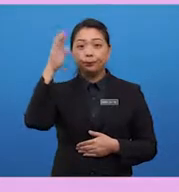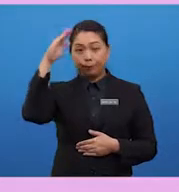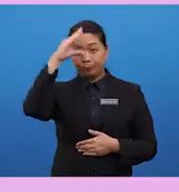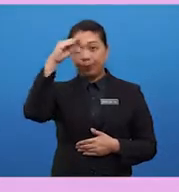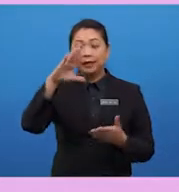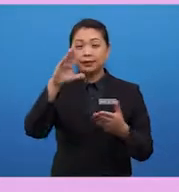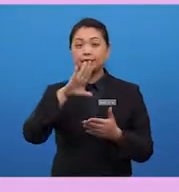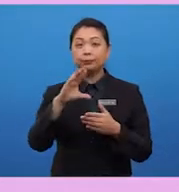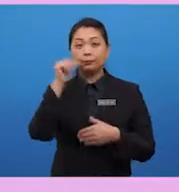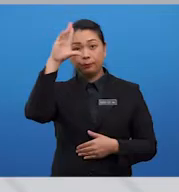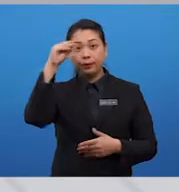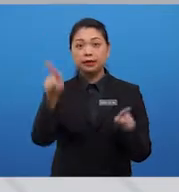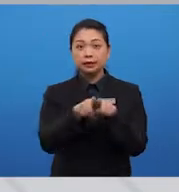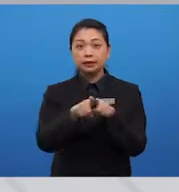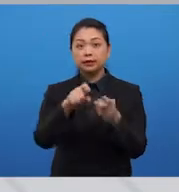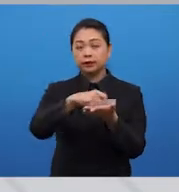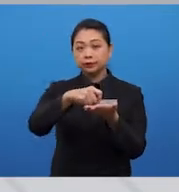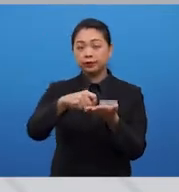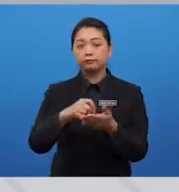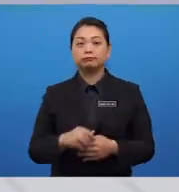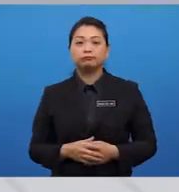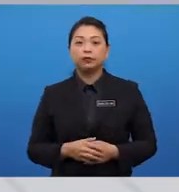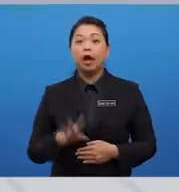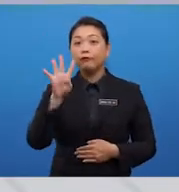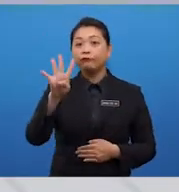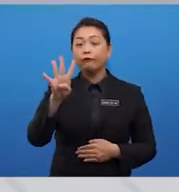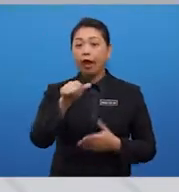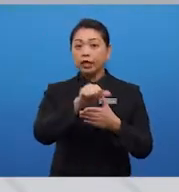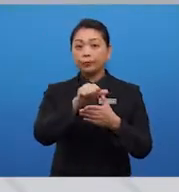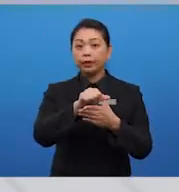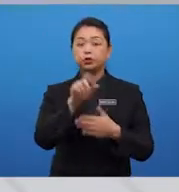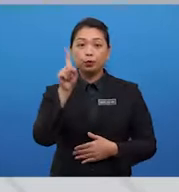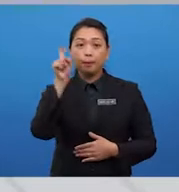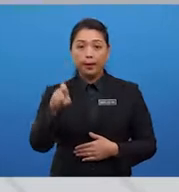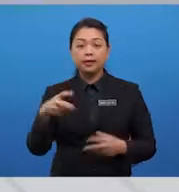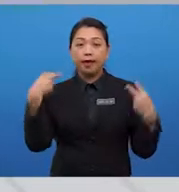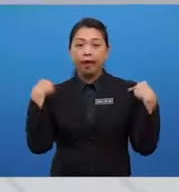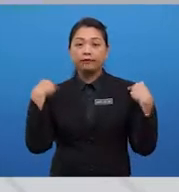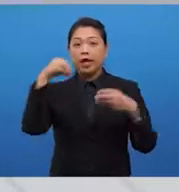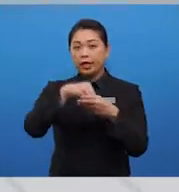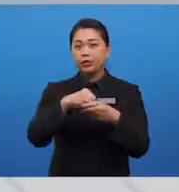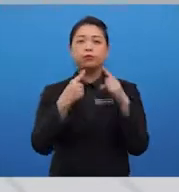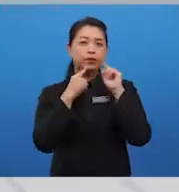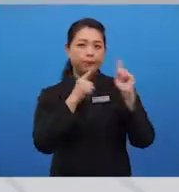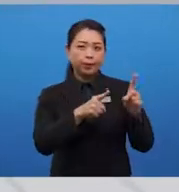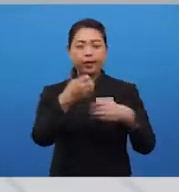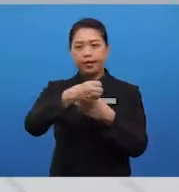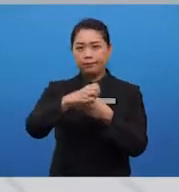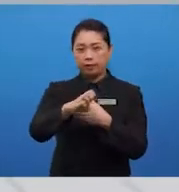and write your name. Now, these are the 4 aspects that you must have in your reply email.